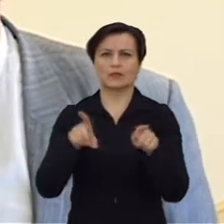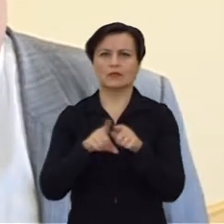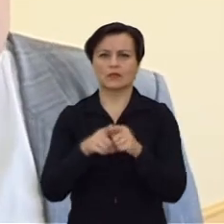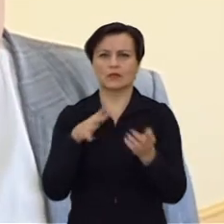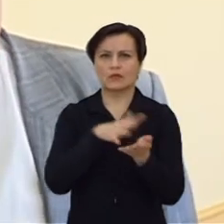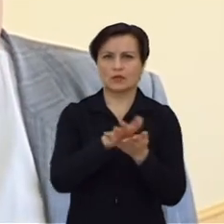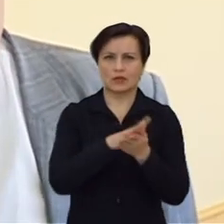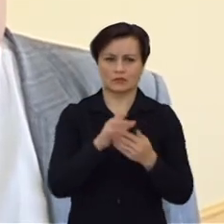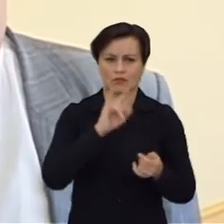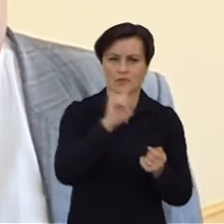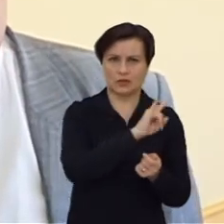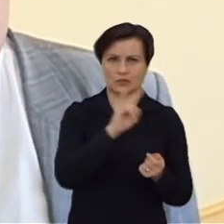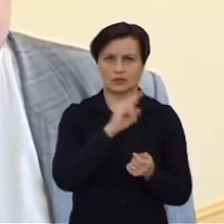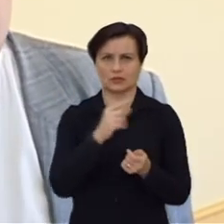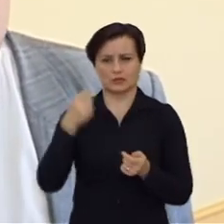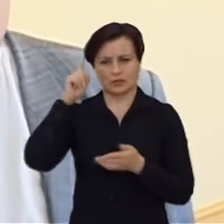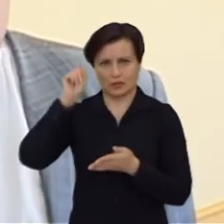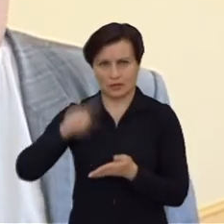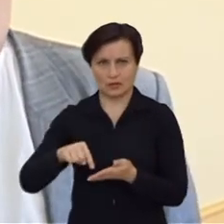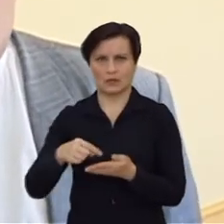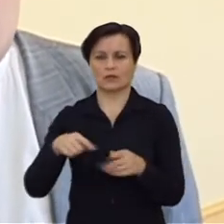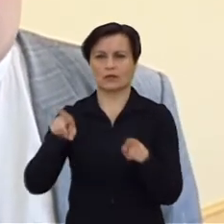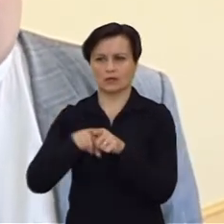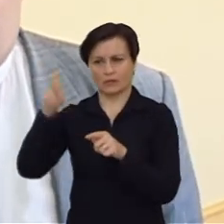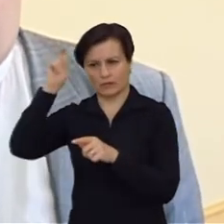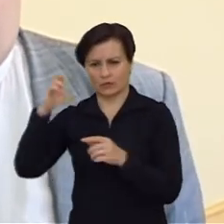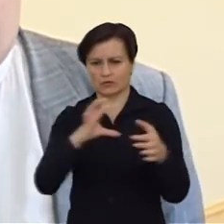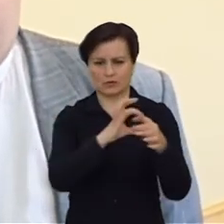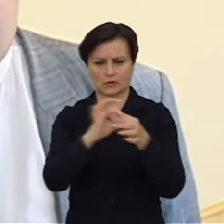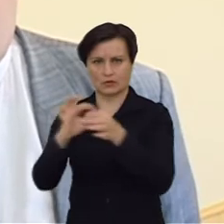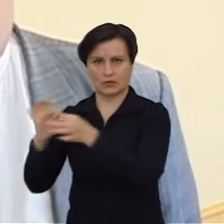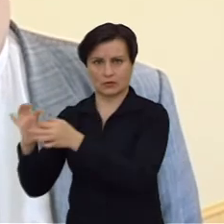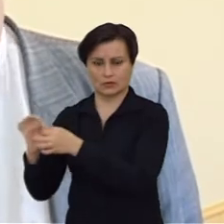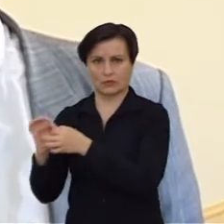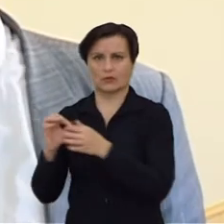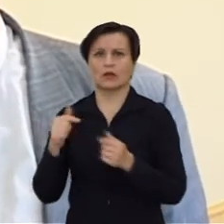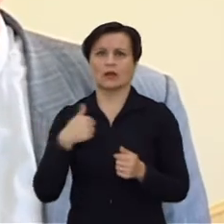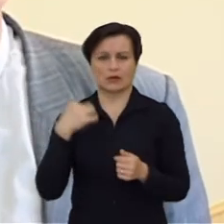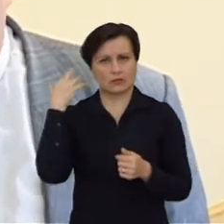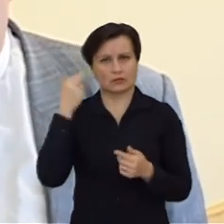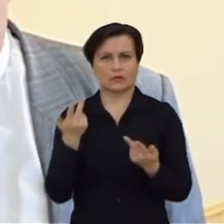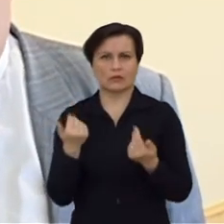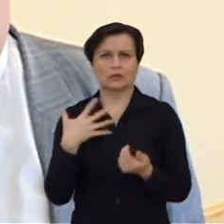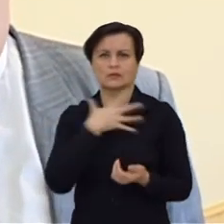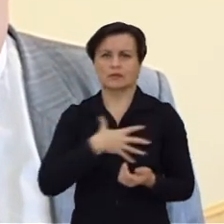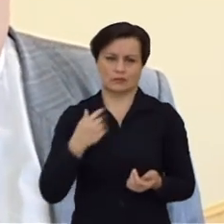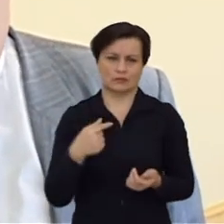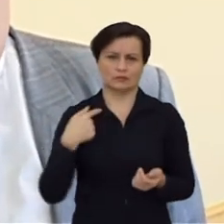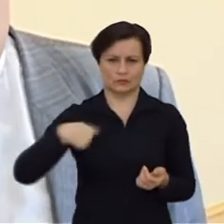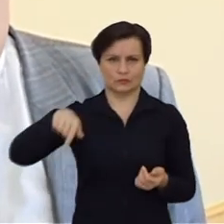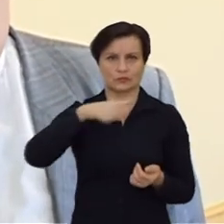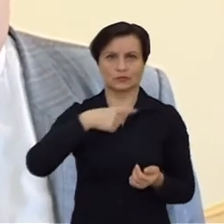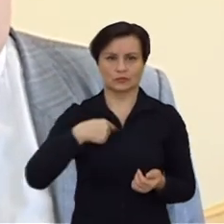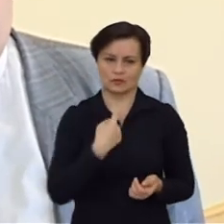tarp bažnyčios, tarp religijos ir kartu valdžio žmonių. Ir aš manau, tai yra svarbu mums kiekvienam,